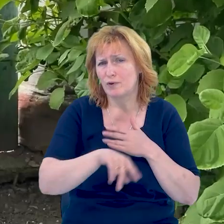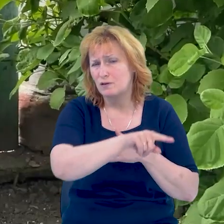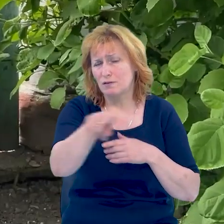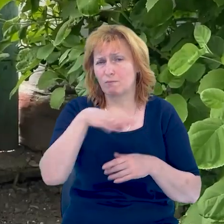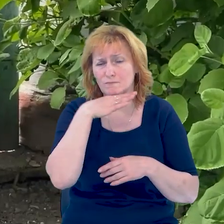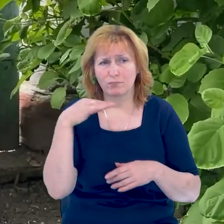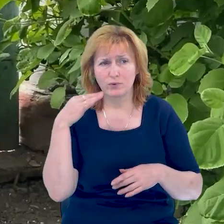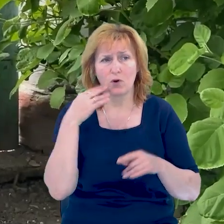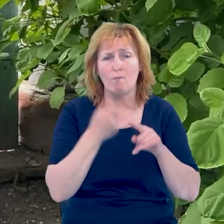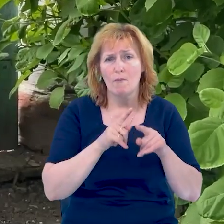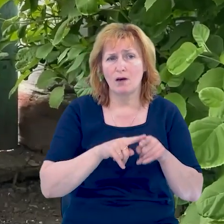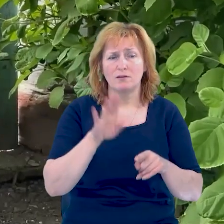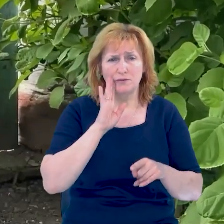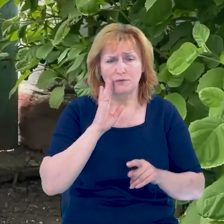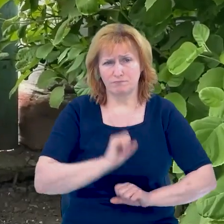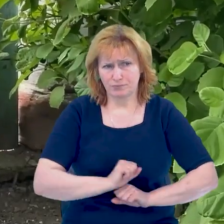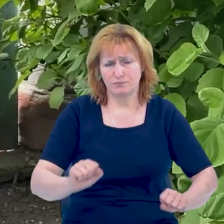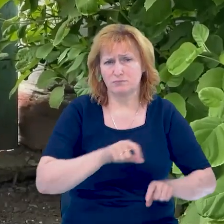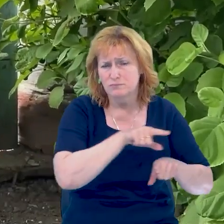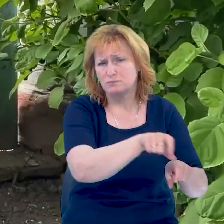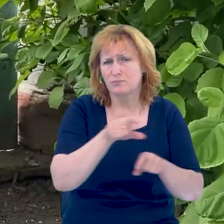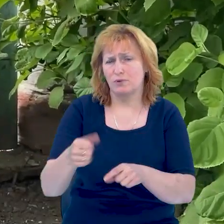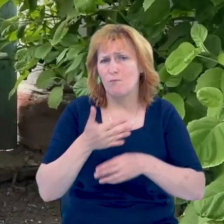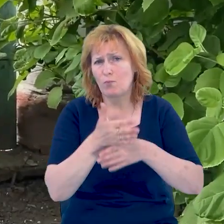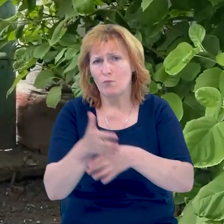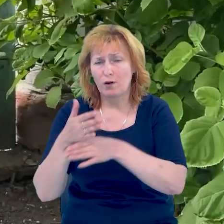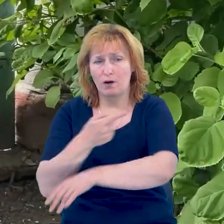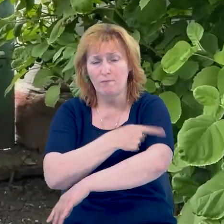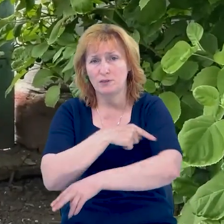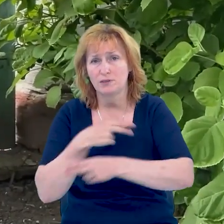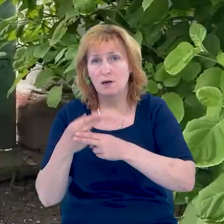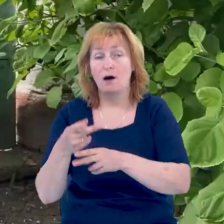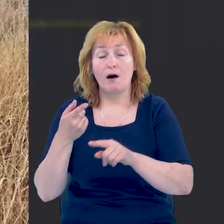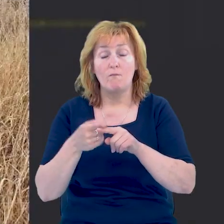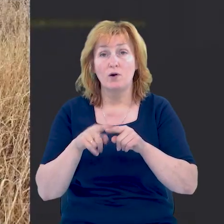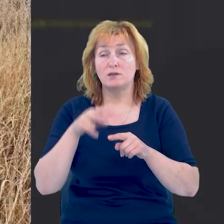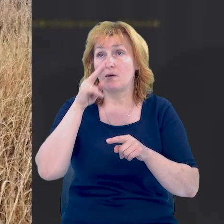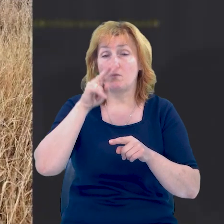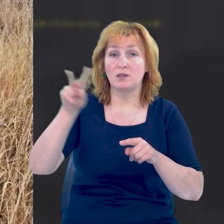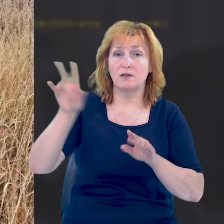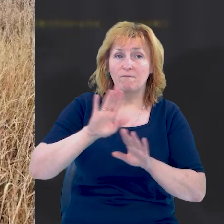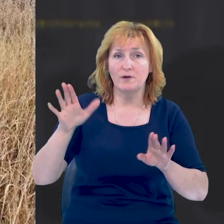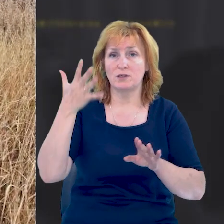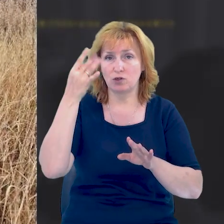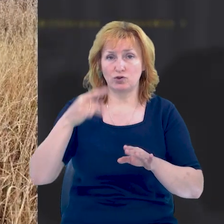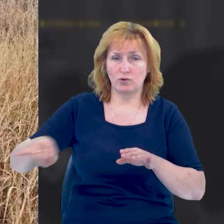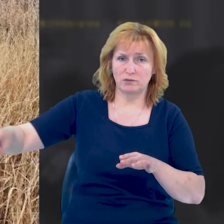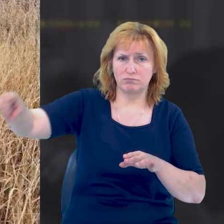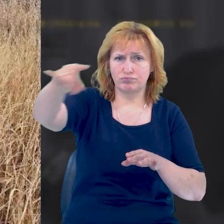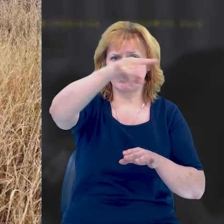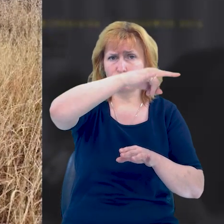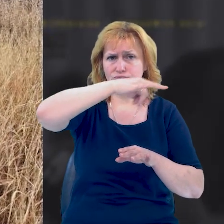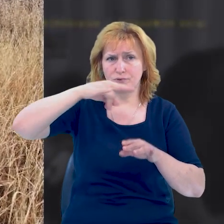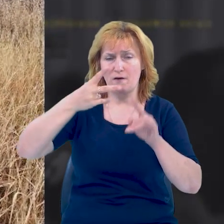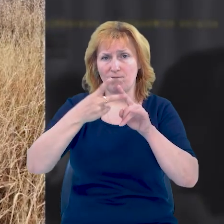полізла рятувати, але не звернула увагу на те, що самольот чи вертольот був, зробив ще один круг. І оце